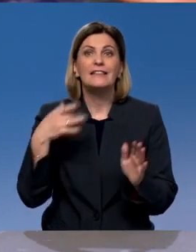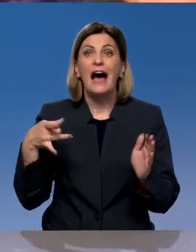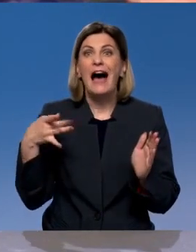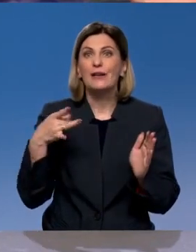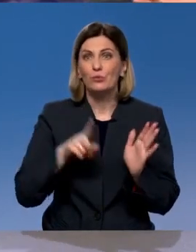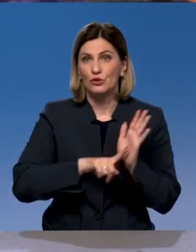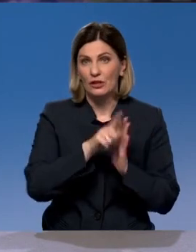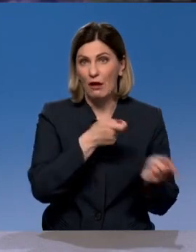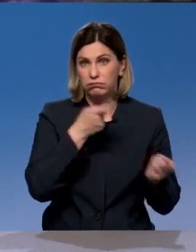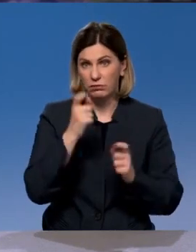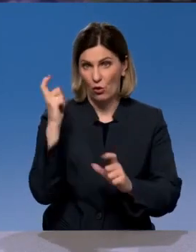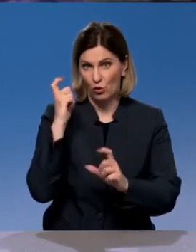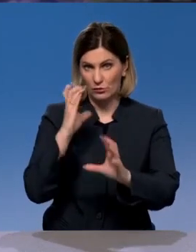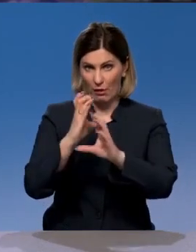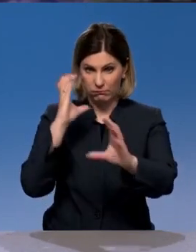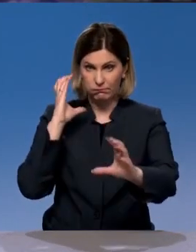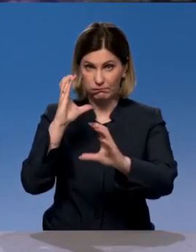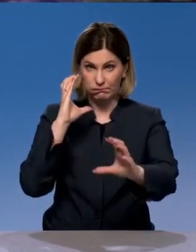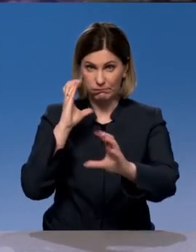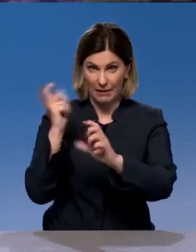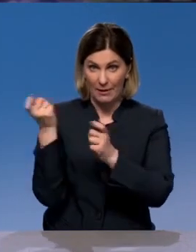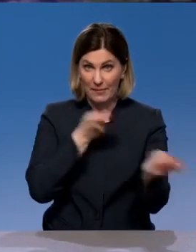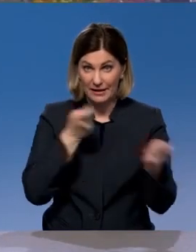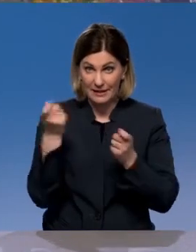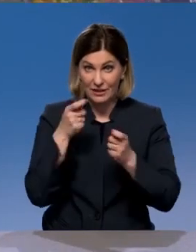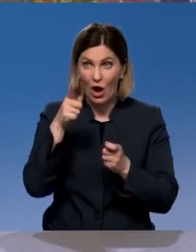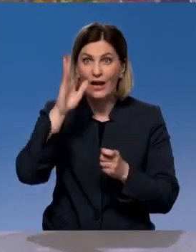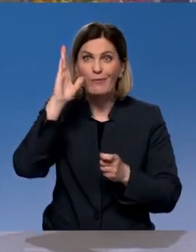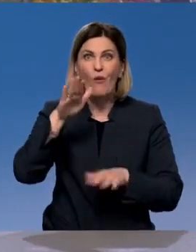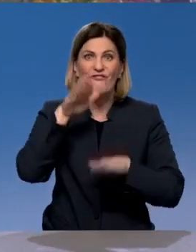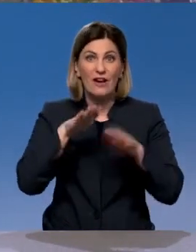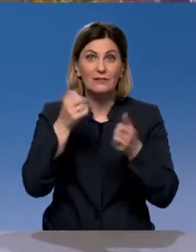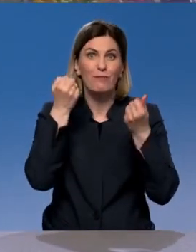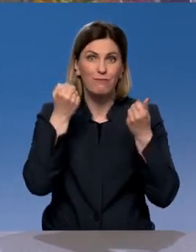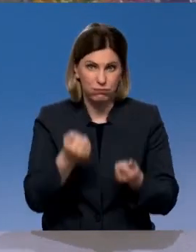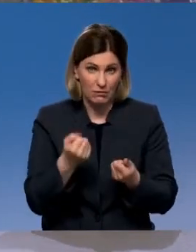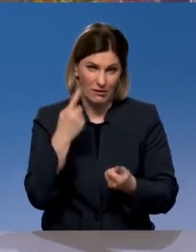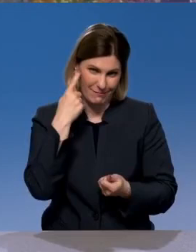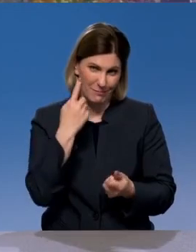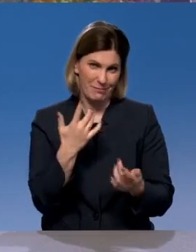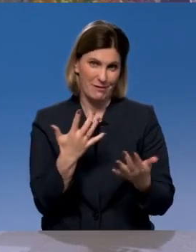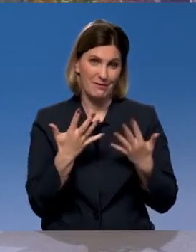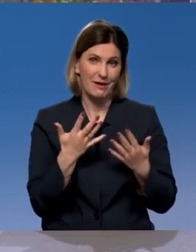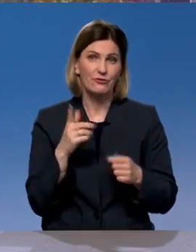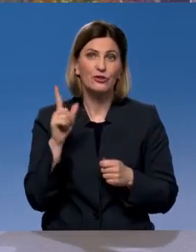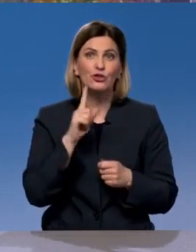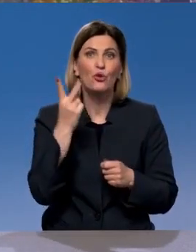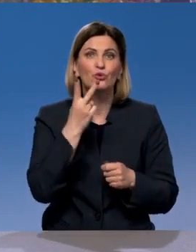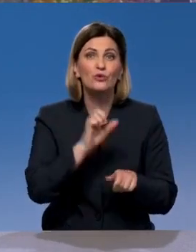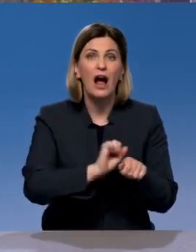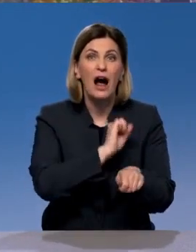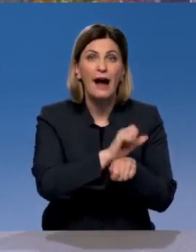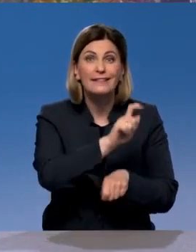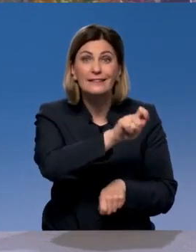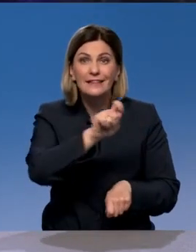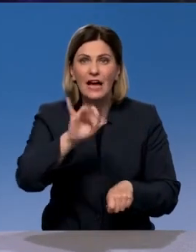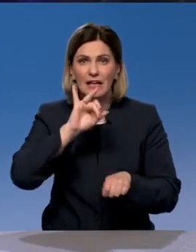и поедут эти фуры, которые будут висеть на выгнутых рессорах, это понятно. Да, как бы, он должен его остановить и направить на